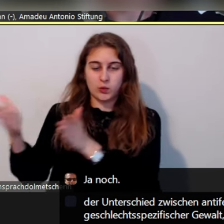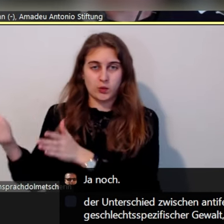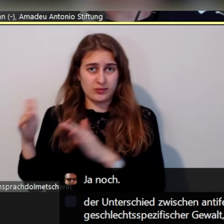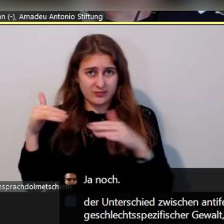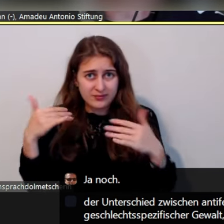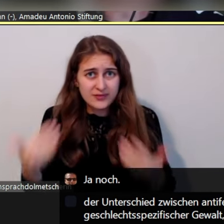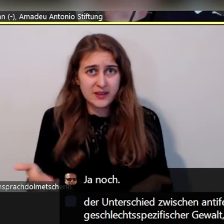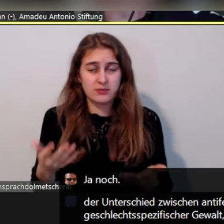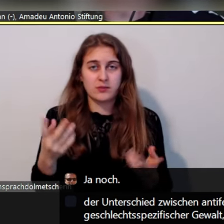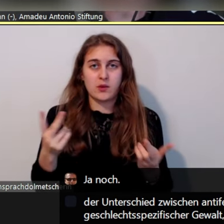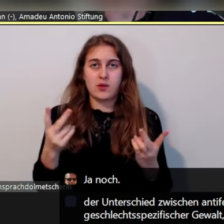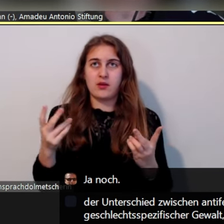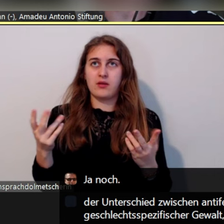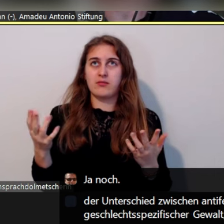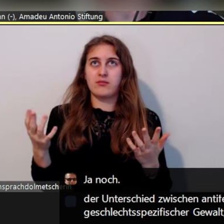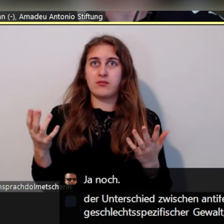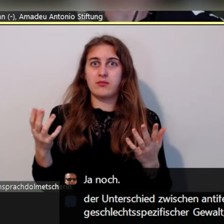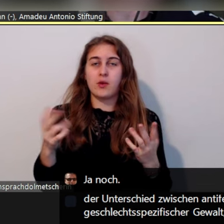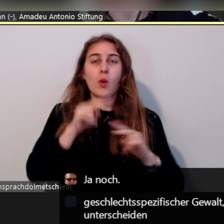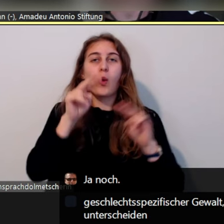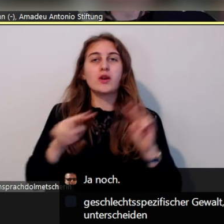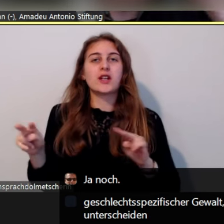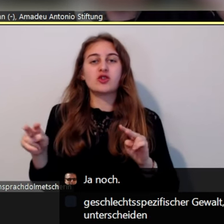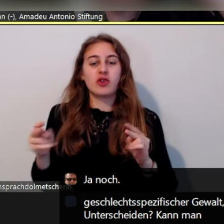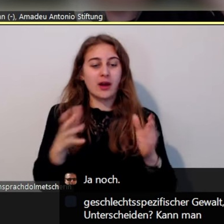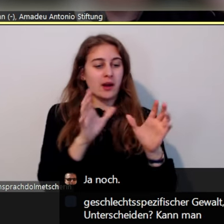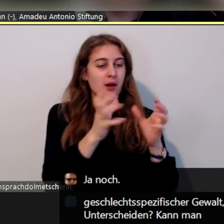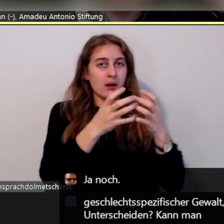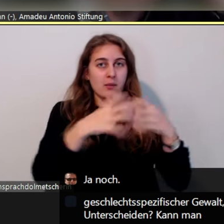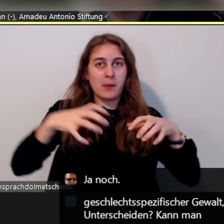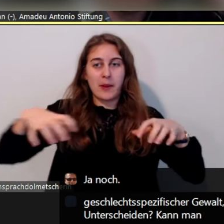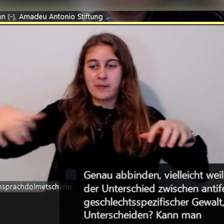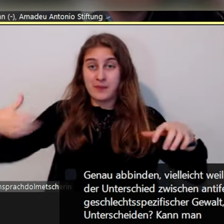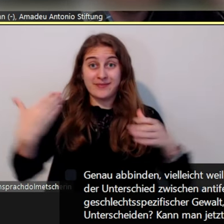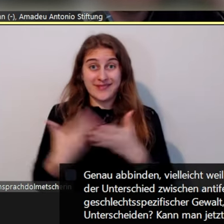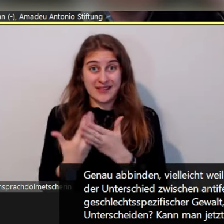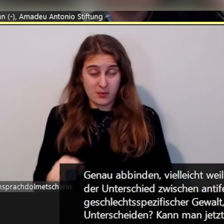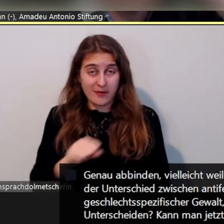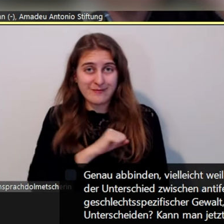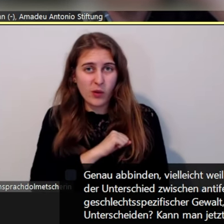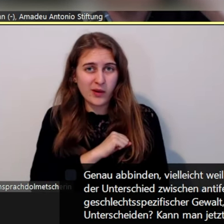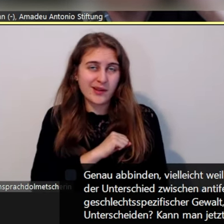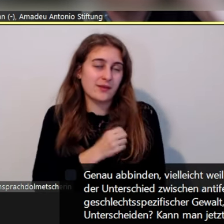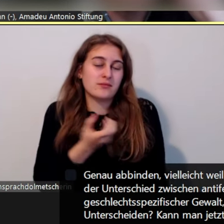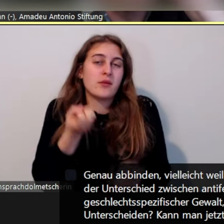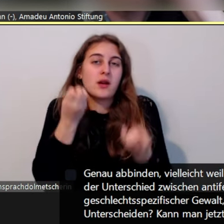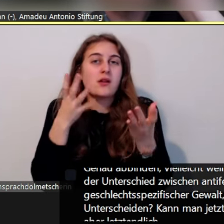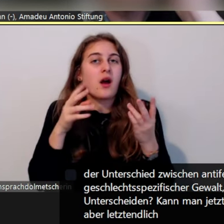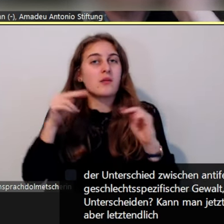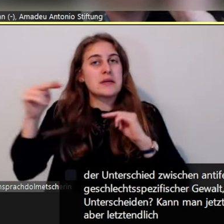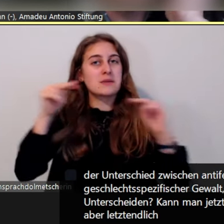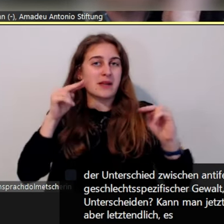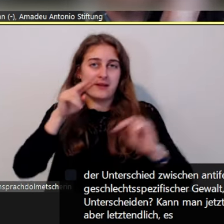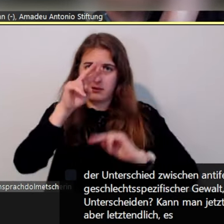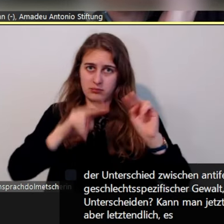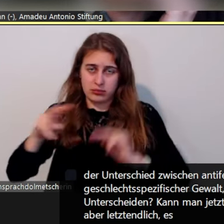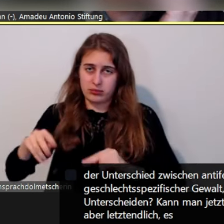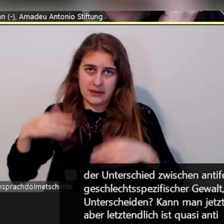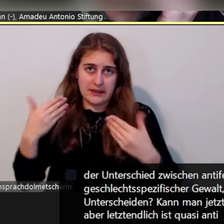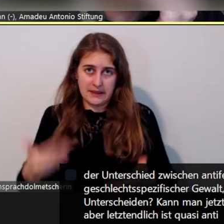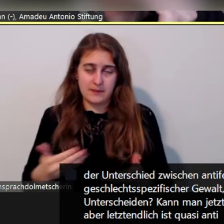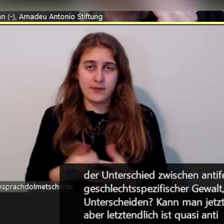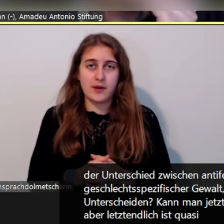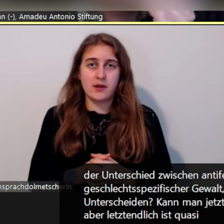das zu unterscheiden. Kann man jetzt von verschiedenen Seiten drauf gucken, aber letztendlich ist quasi